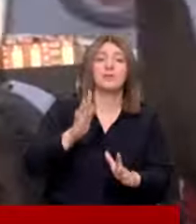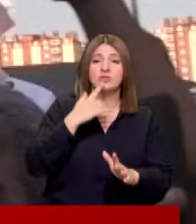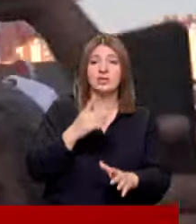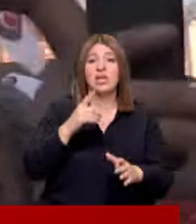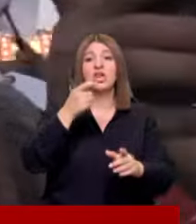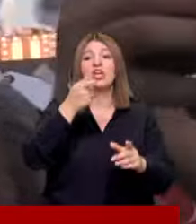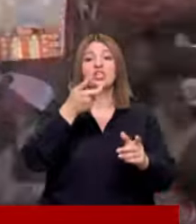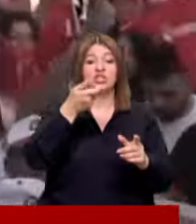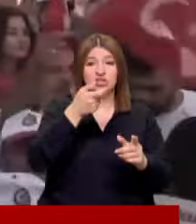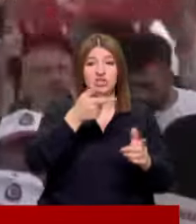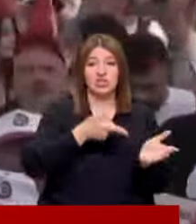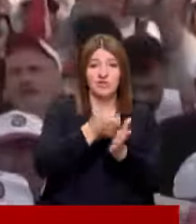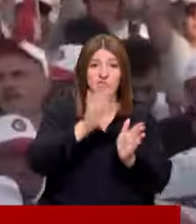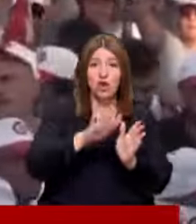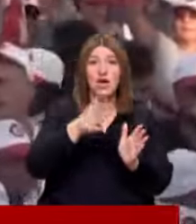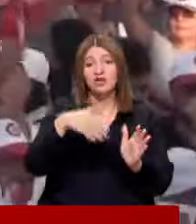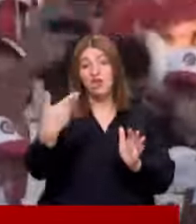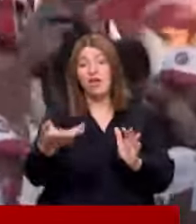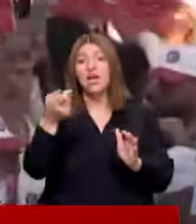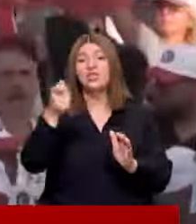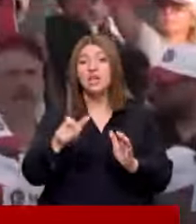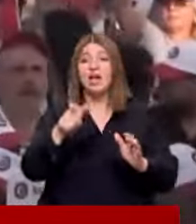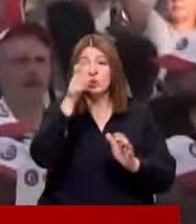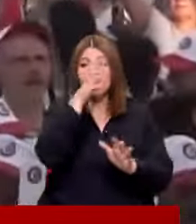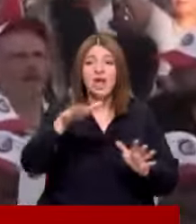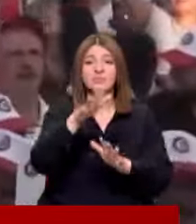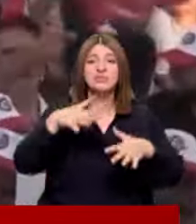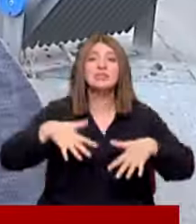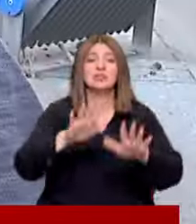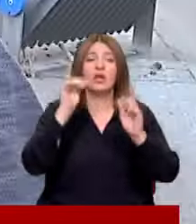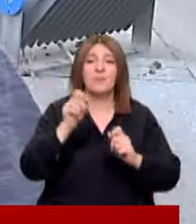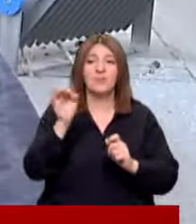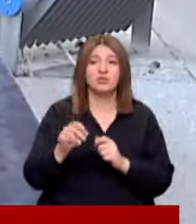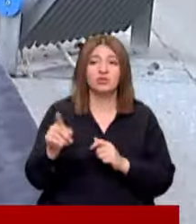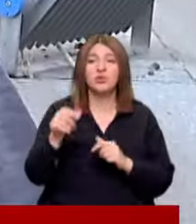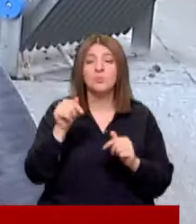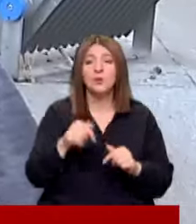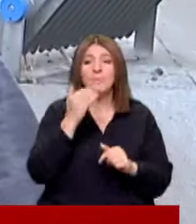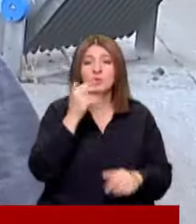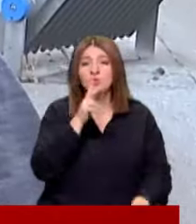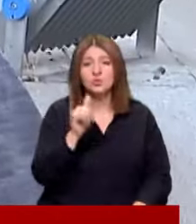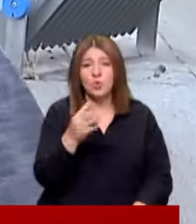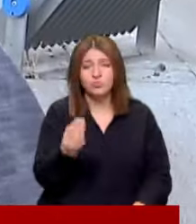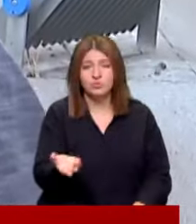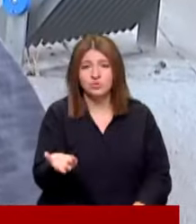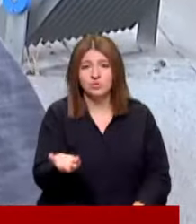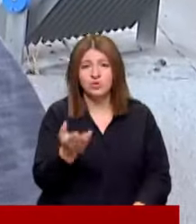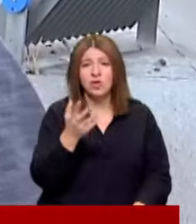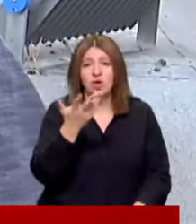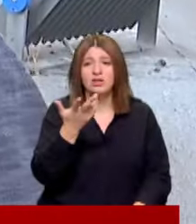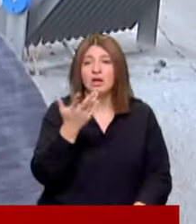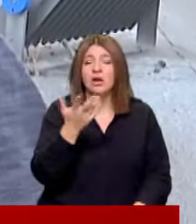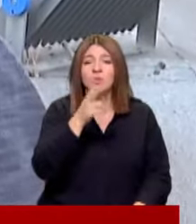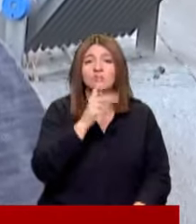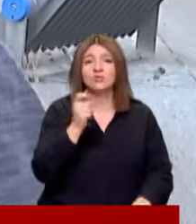sonra işçiler de Türkiye'nin dört bir yanında Geçinemiyoruz sloganıyla eylemdi Bugün peynirin kilosu 300 lira olmuş Yetişebilmenin